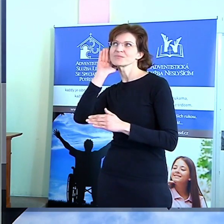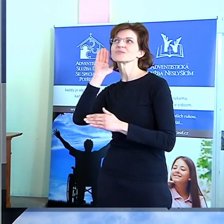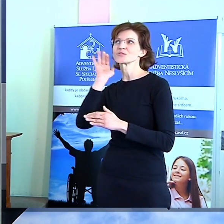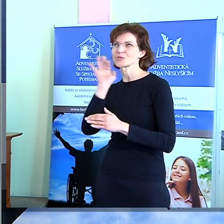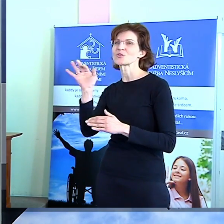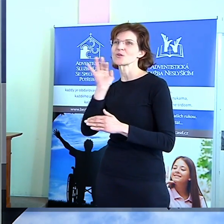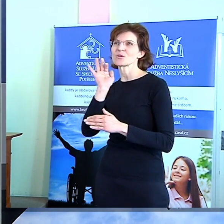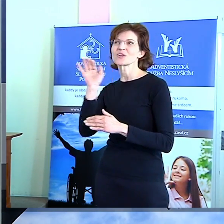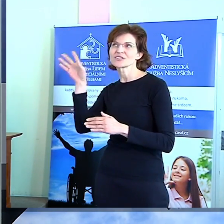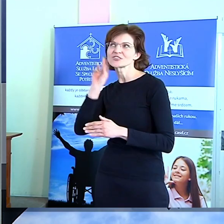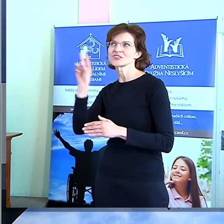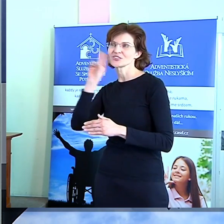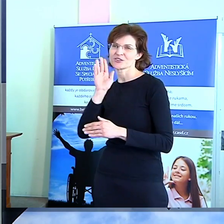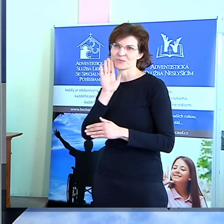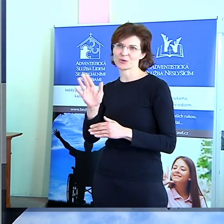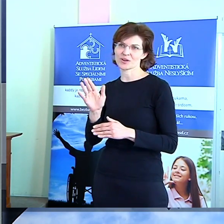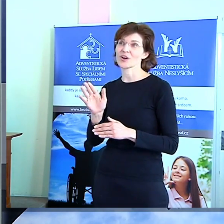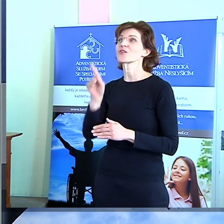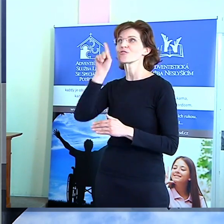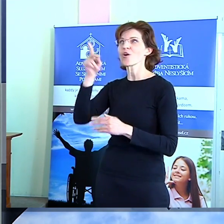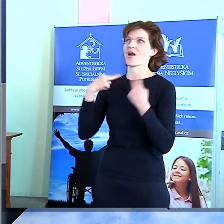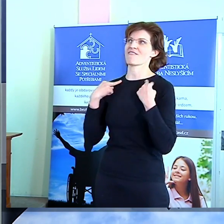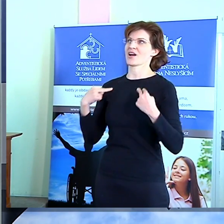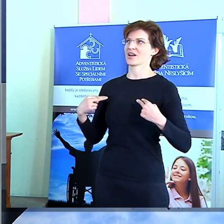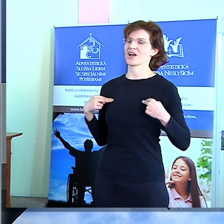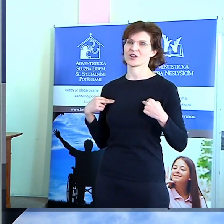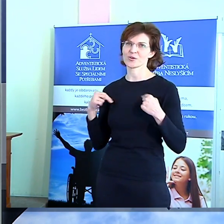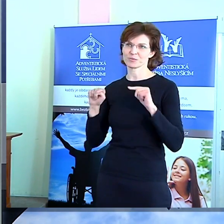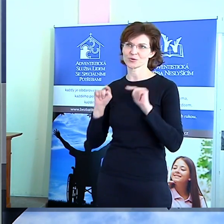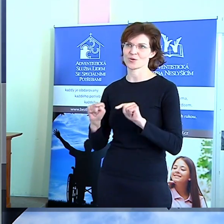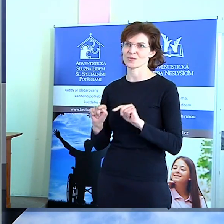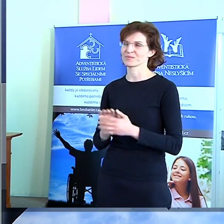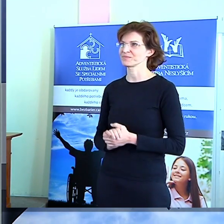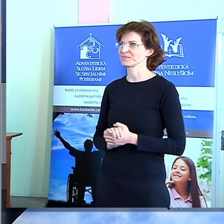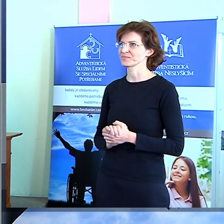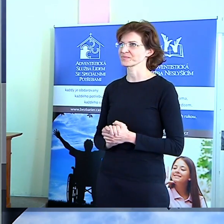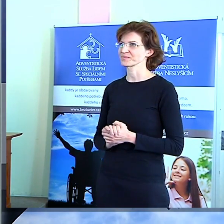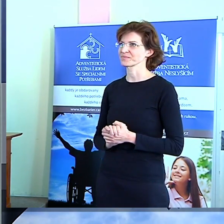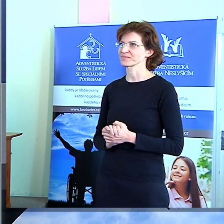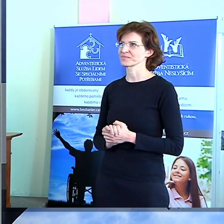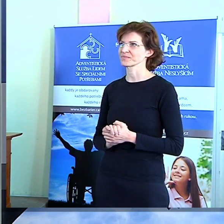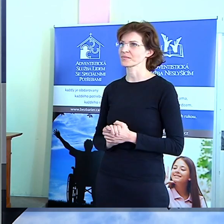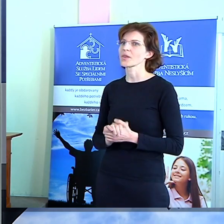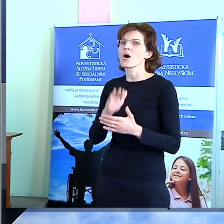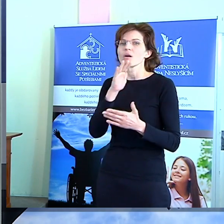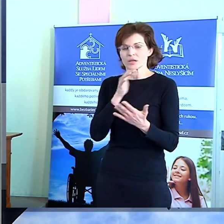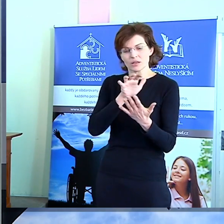je evangelium. V tomto textu, který jsme dnes četli, je spoustu nepochopitelných